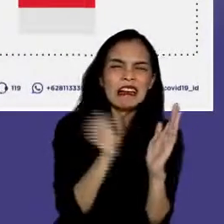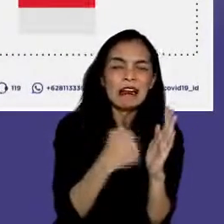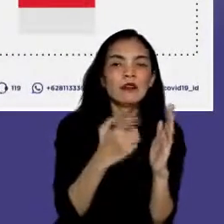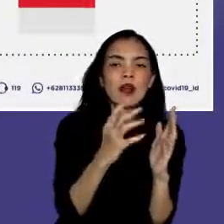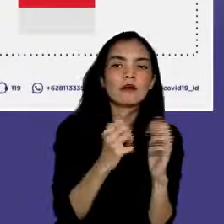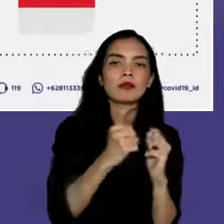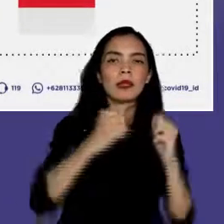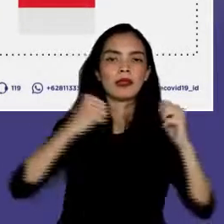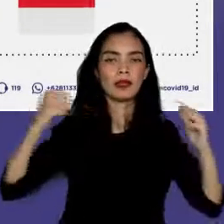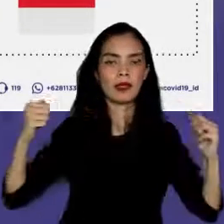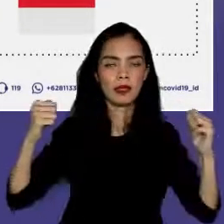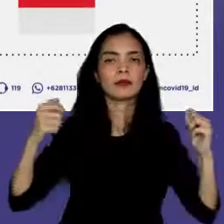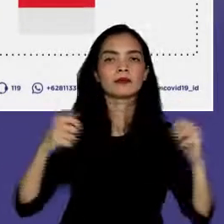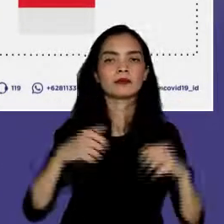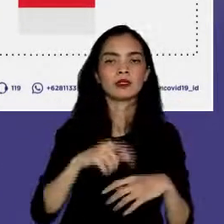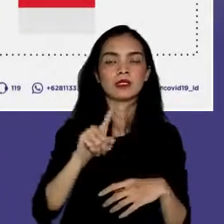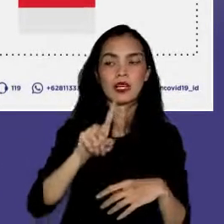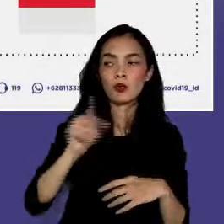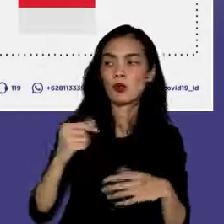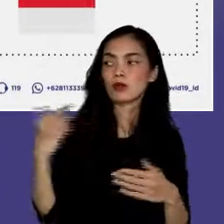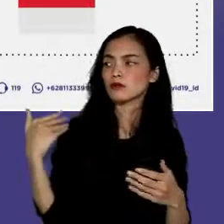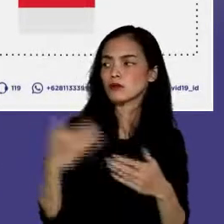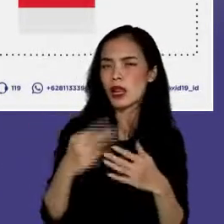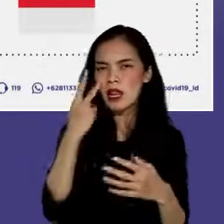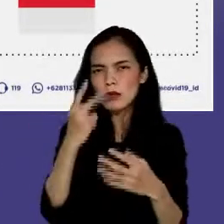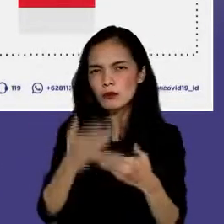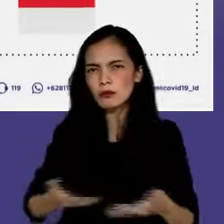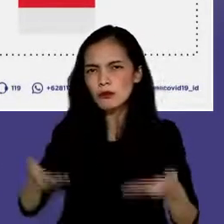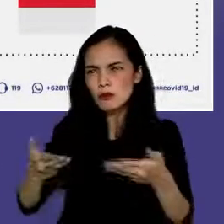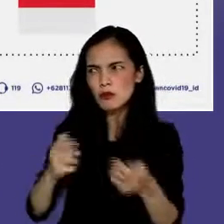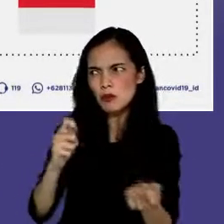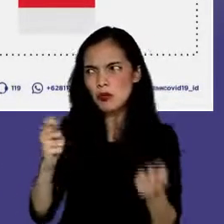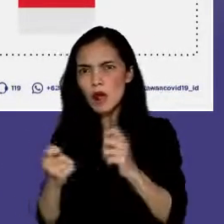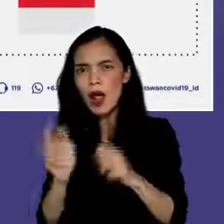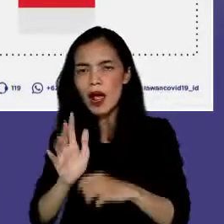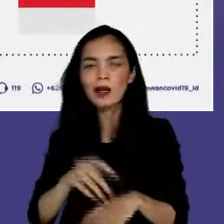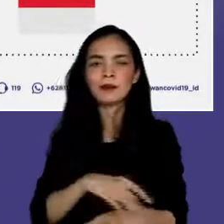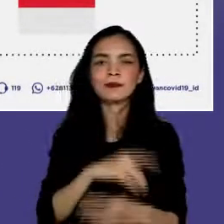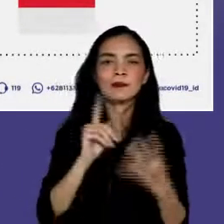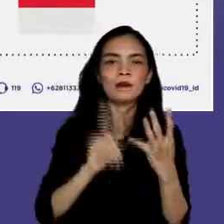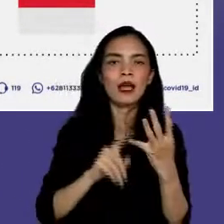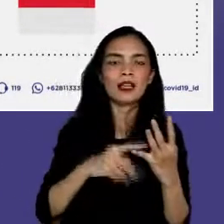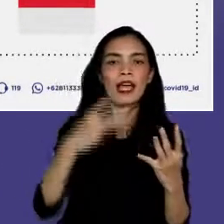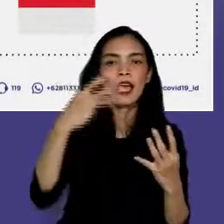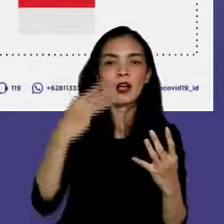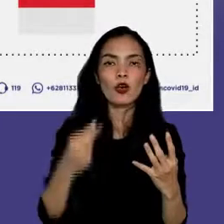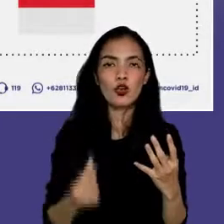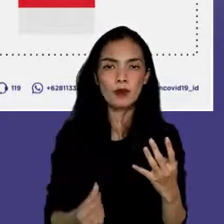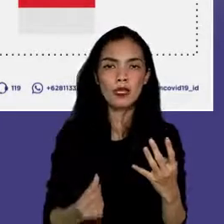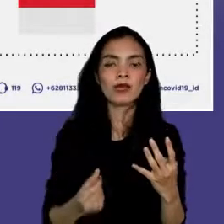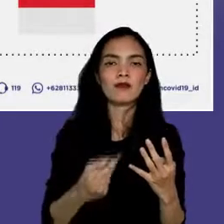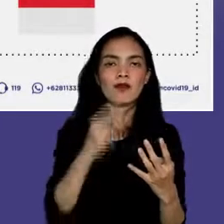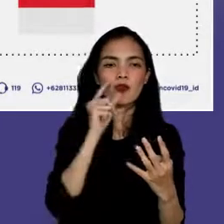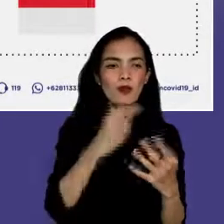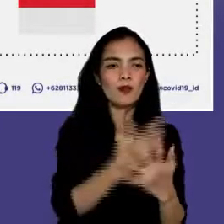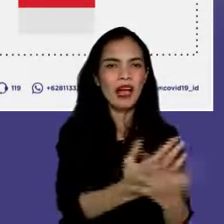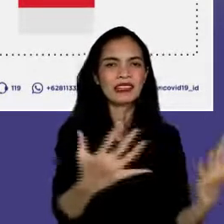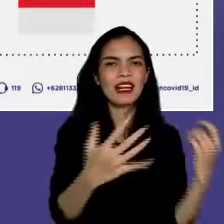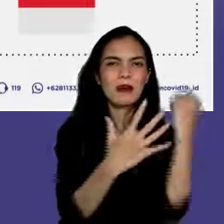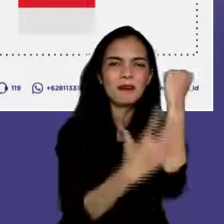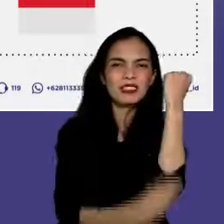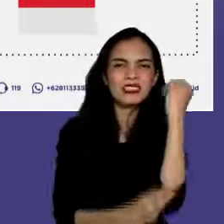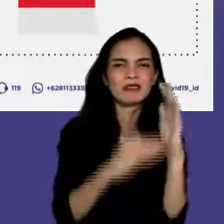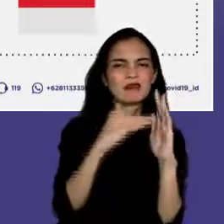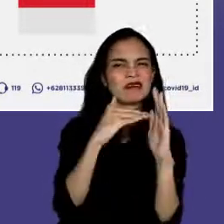bulan terakhir. Dan yang keempat, dampak sosial ekonomi khususnya bagi masyarakat dengan pendapatan menengah ke bawah dan